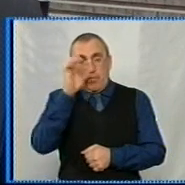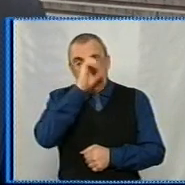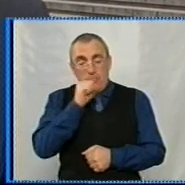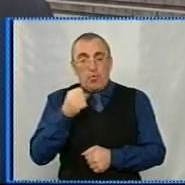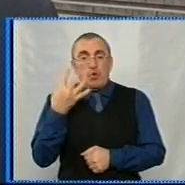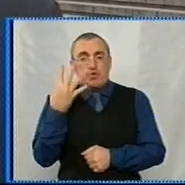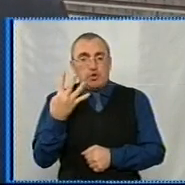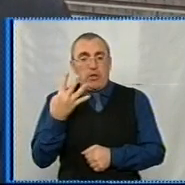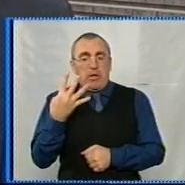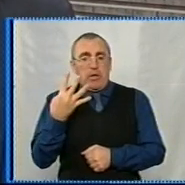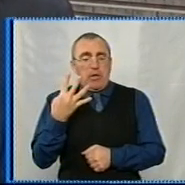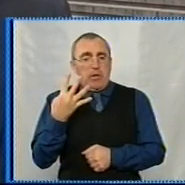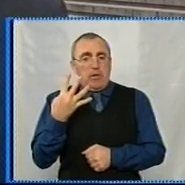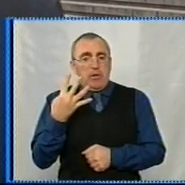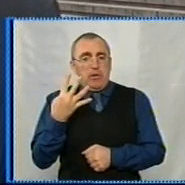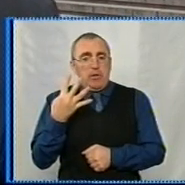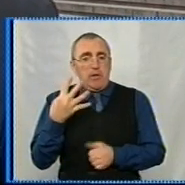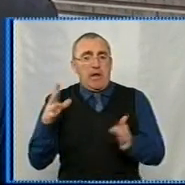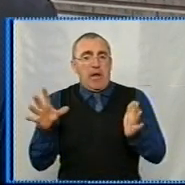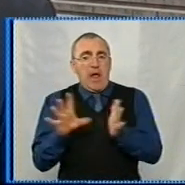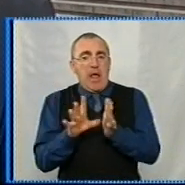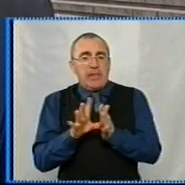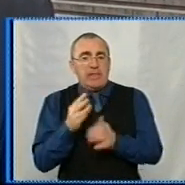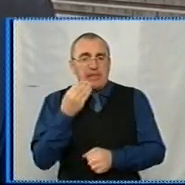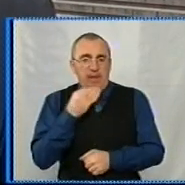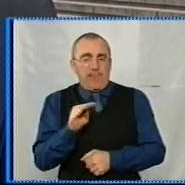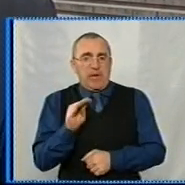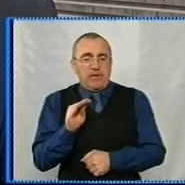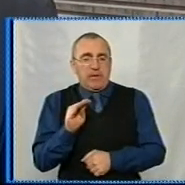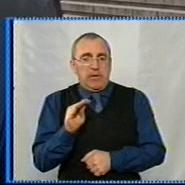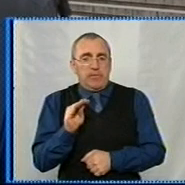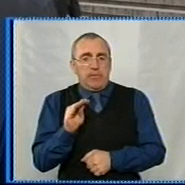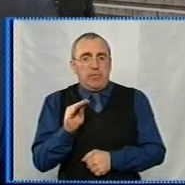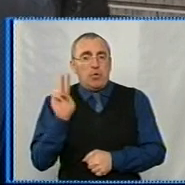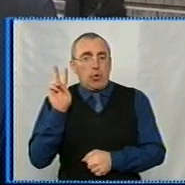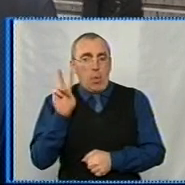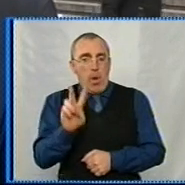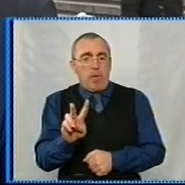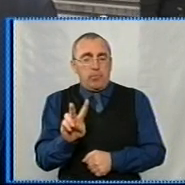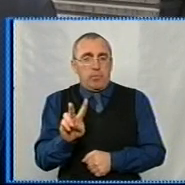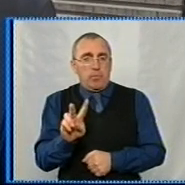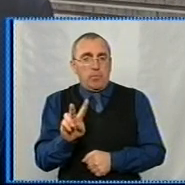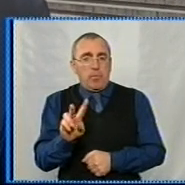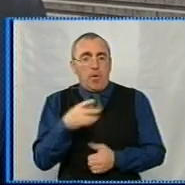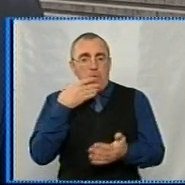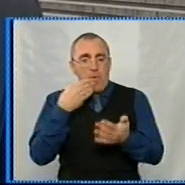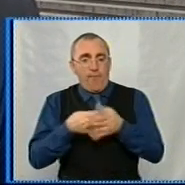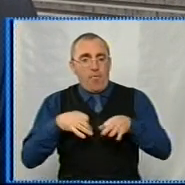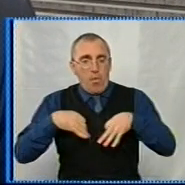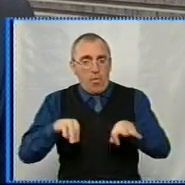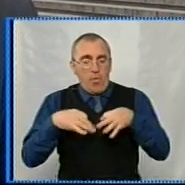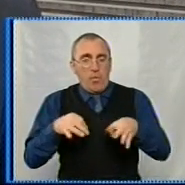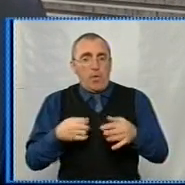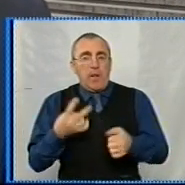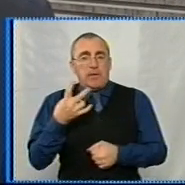енергоефективних тролейбуси з автономним ходом, задіяно